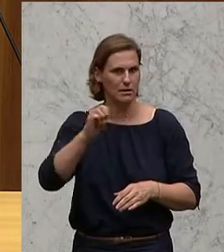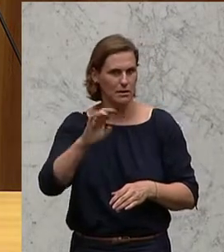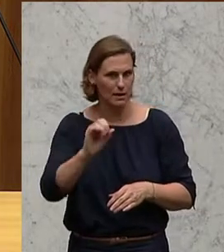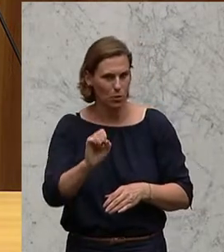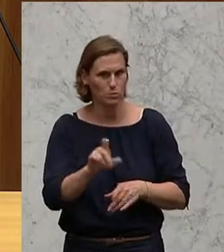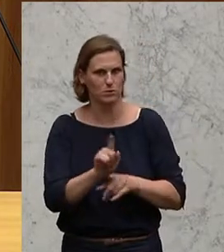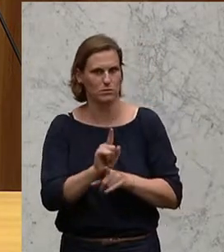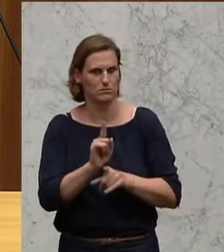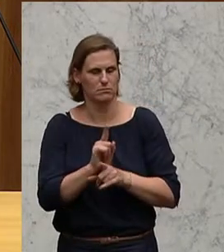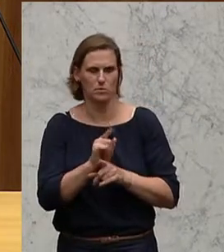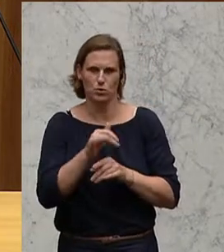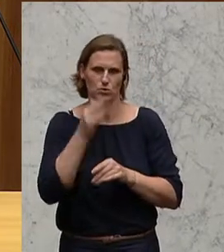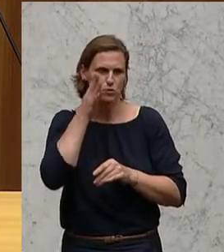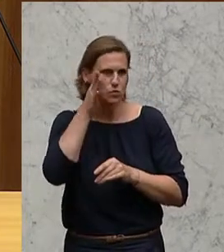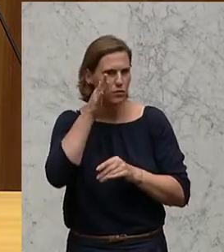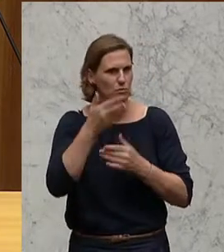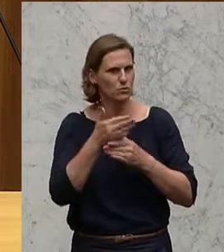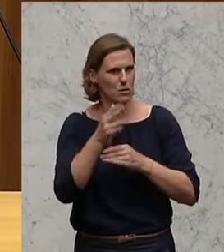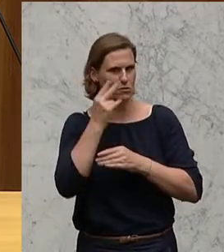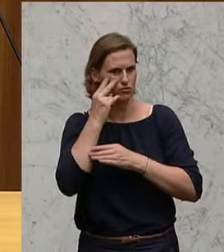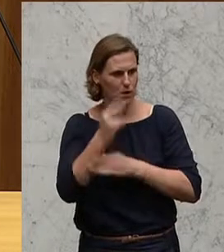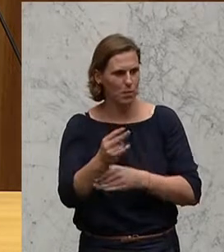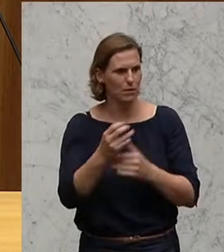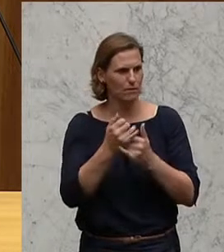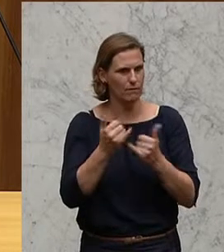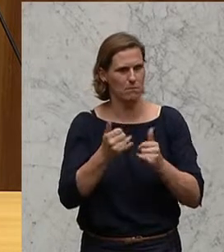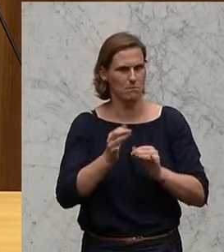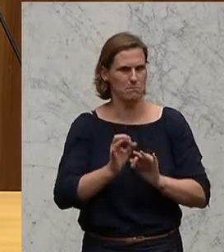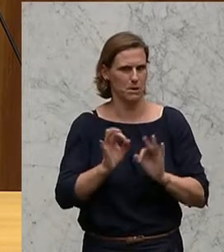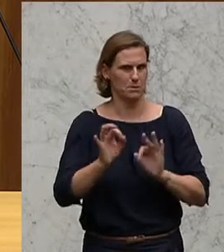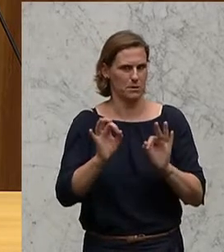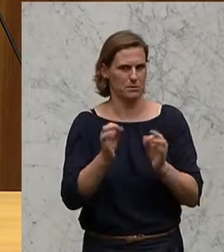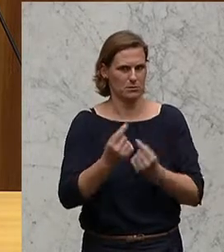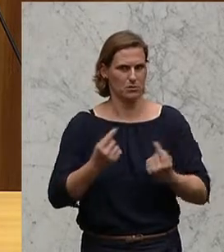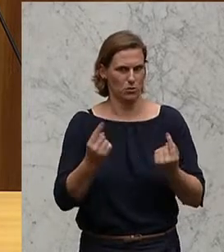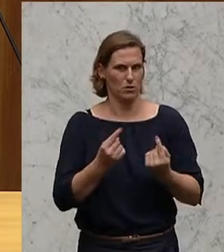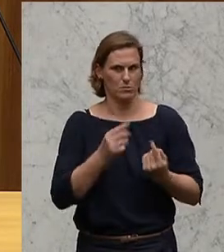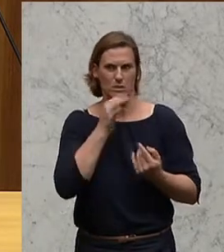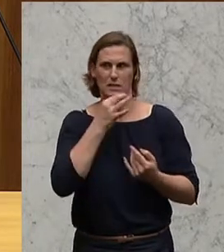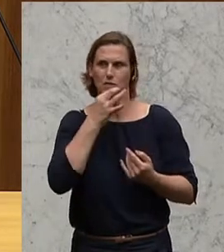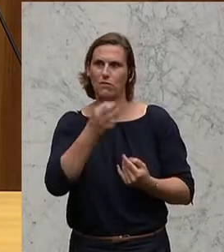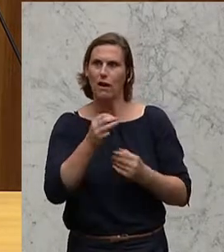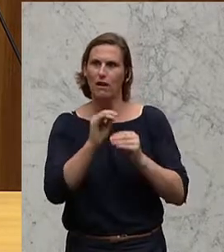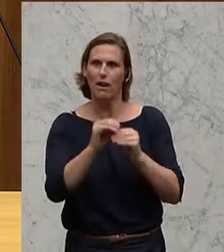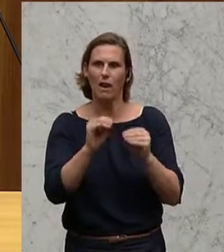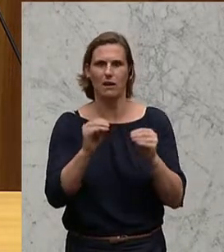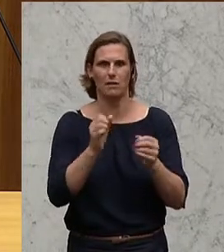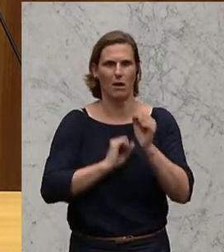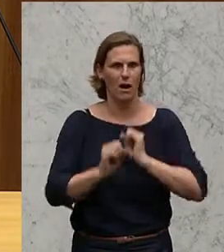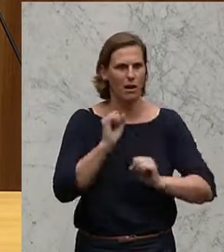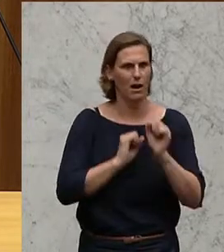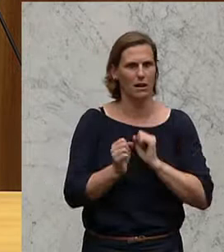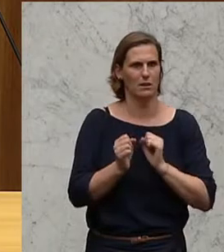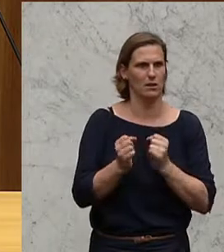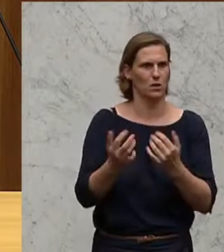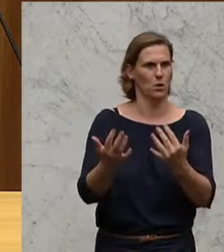verstärkt ansetzen müssen und schauen müssen, dass wir da eine Verbesserung finden, weil es ist keine Frage, der Lehrer- und Lehrerinnenmangel, der auf uns